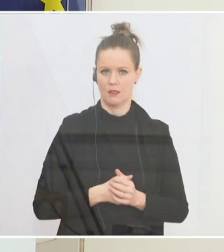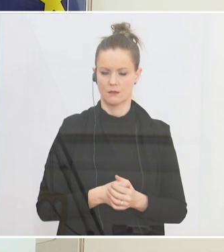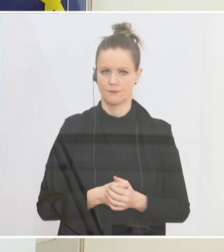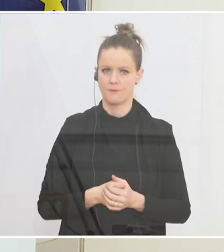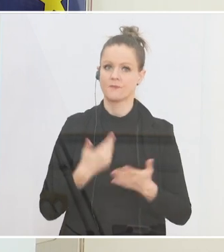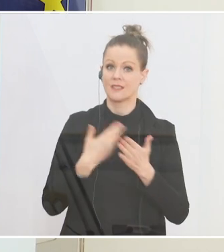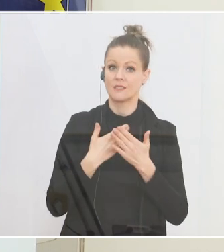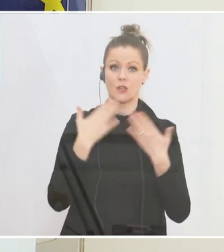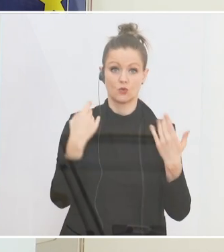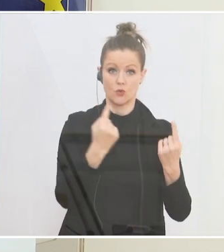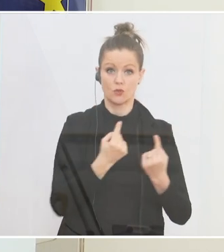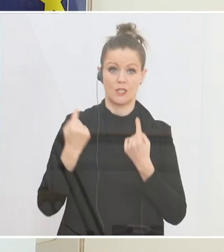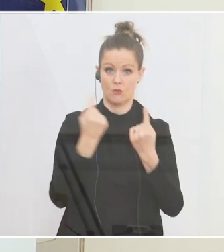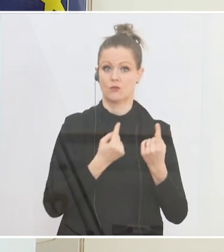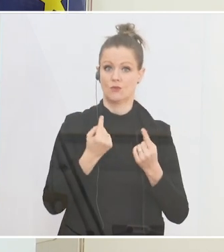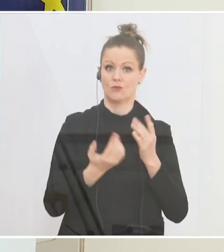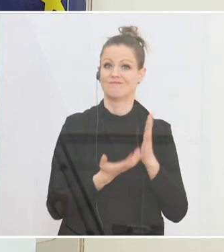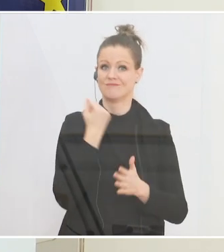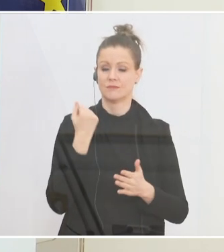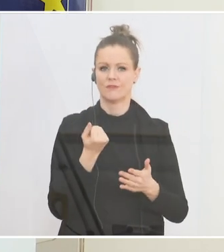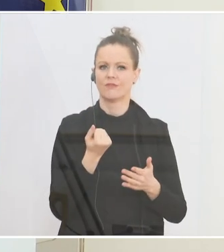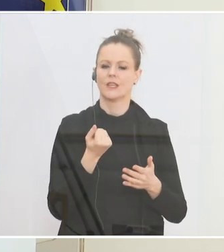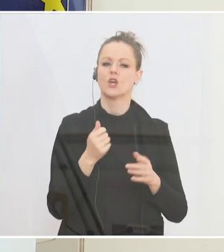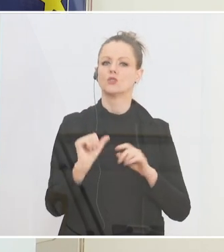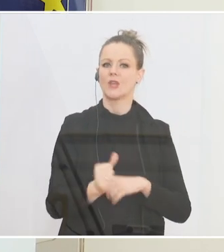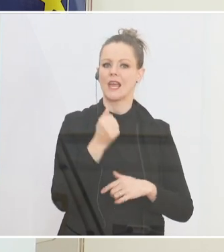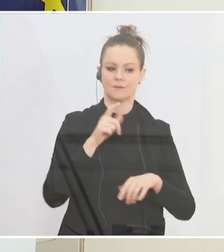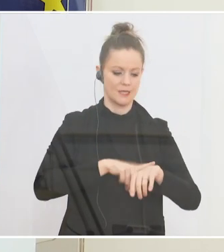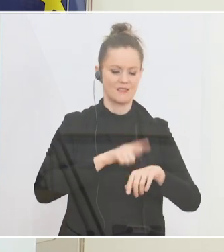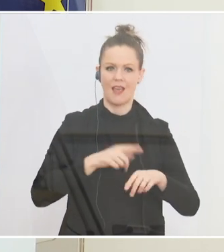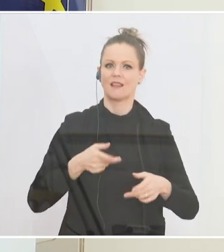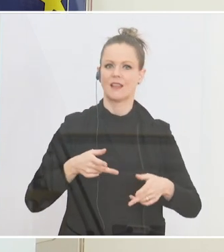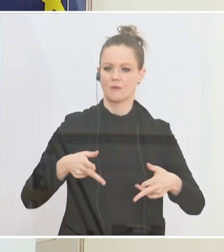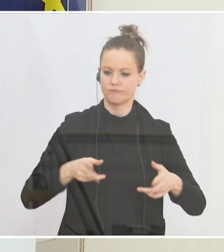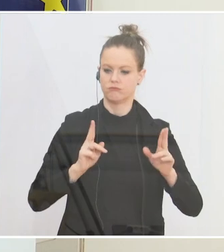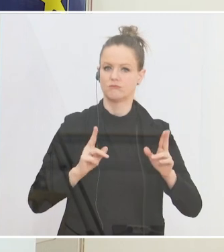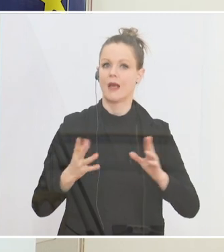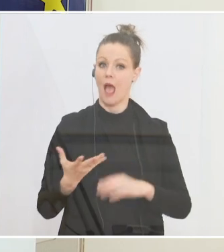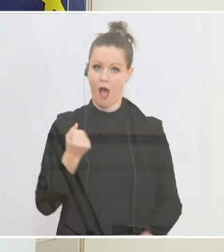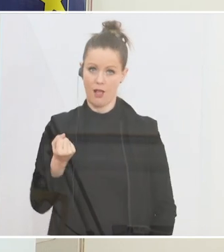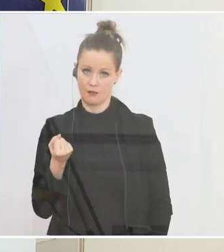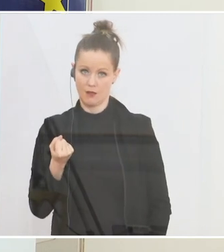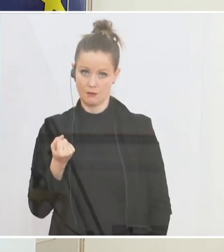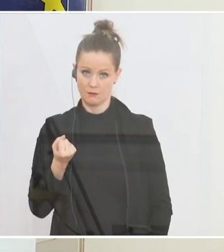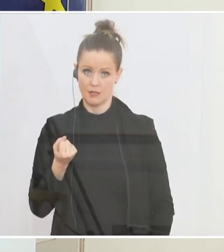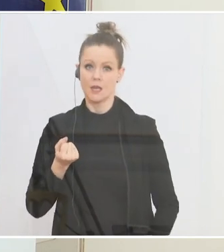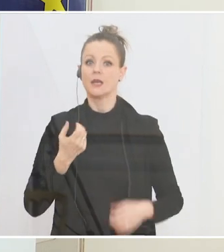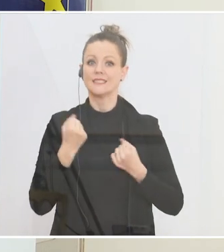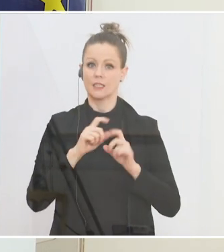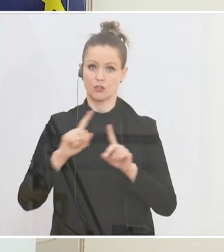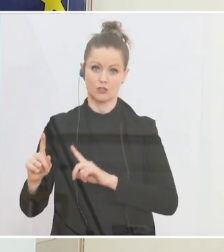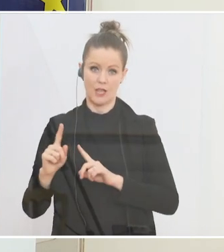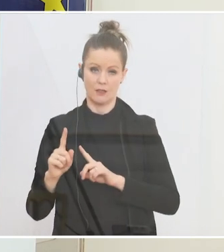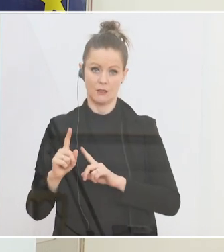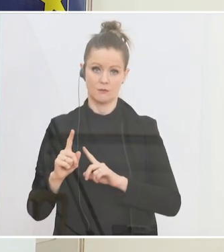Diese Beschlagnahmung, die beginnt wahrscheinlich bei einer temporären Einbehaltung bis hin zur Sicherstellung und vielleicht sogar im schlimmsten Fall bis